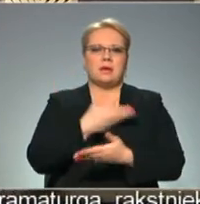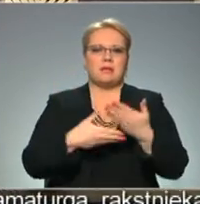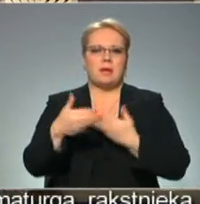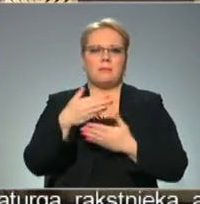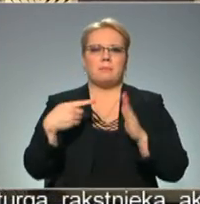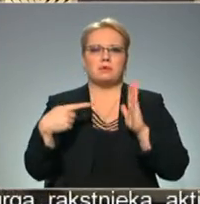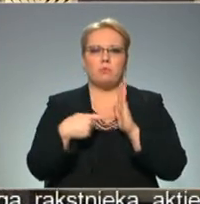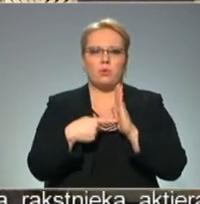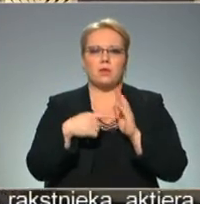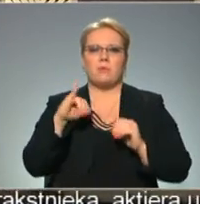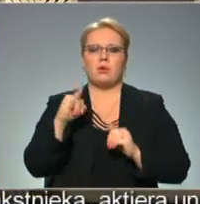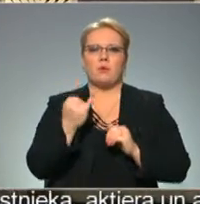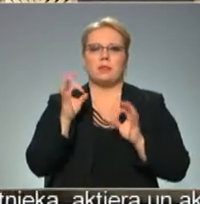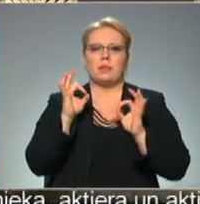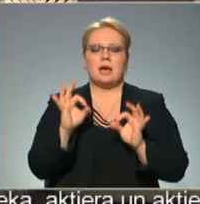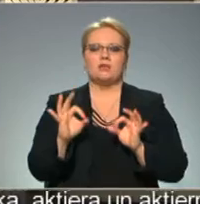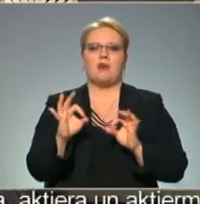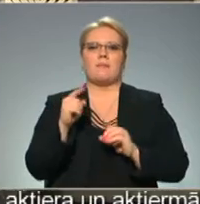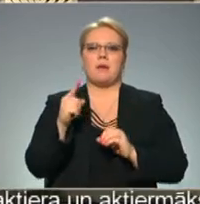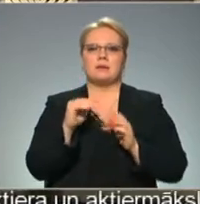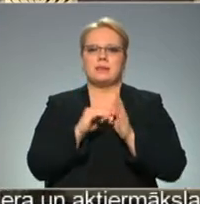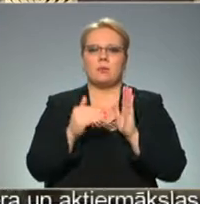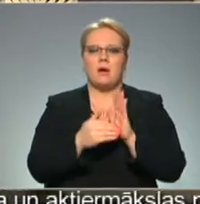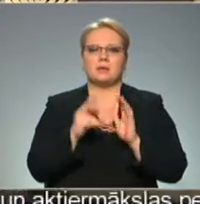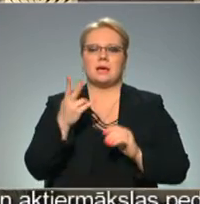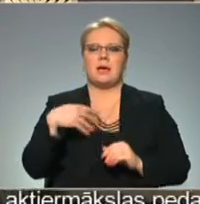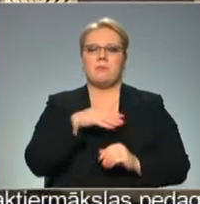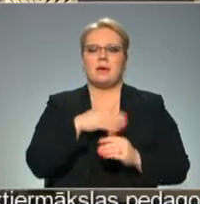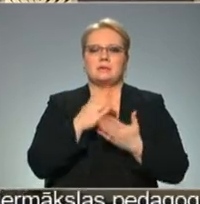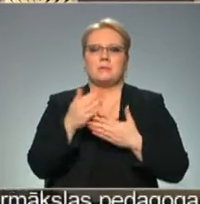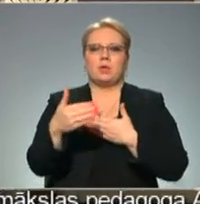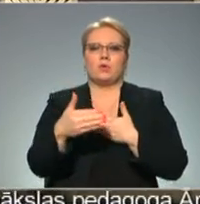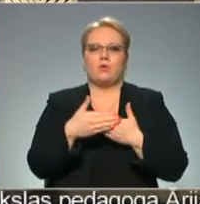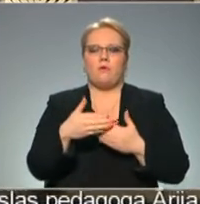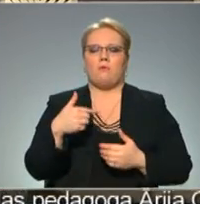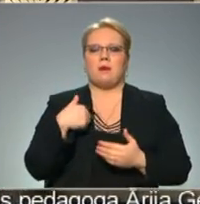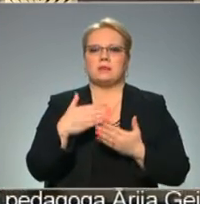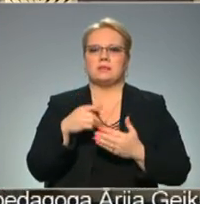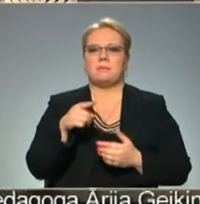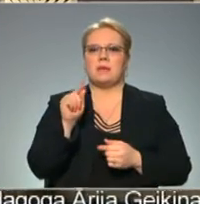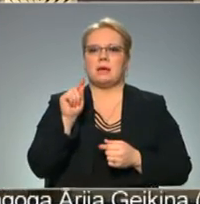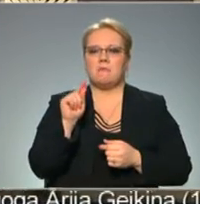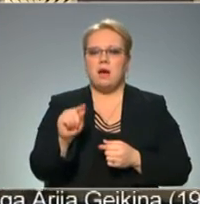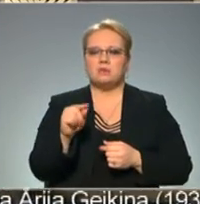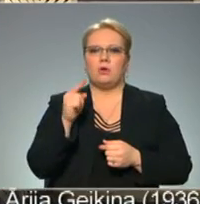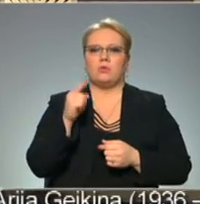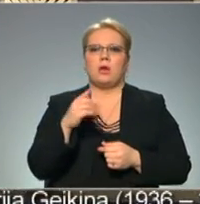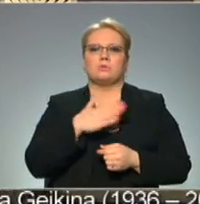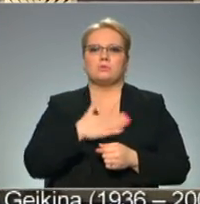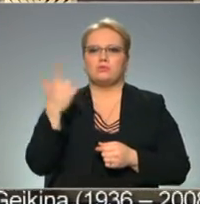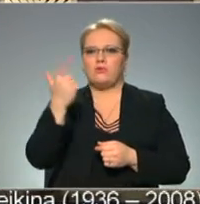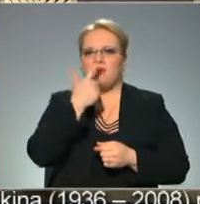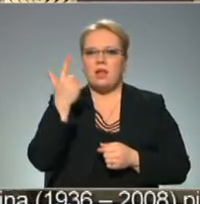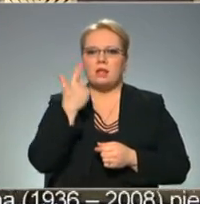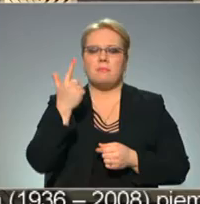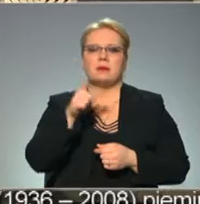punktiem, jo tiešām tā situācija, ka mēs esam tik tuvi, mūsu ir tik maz, un tās mūsu filmas